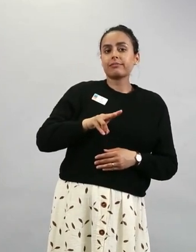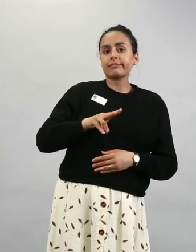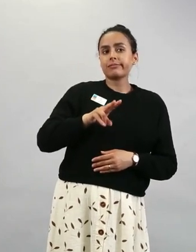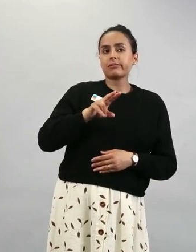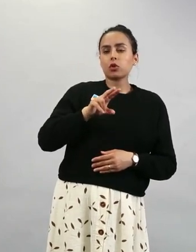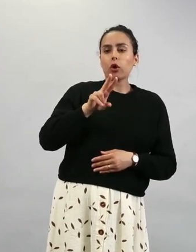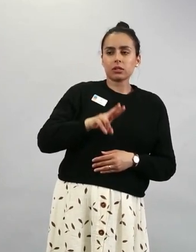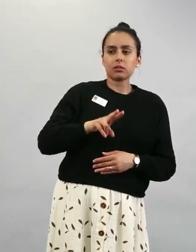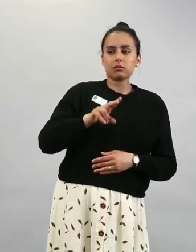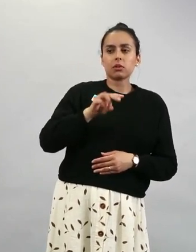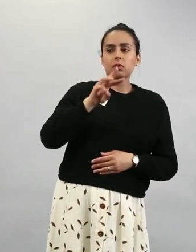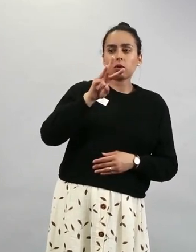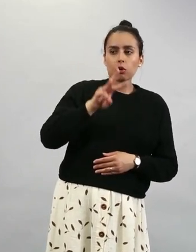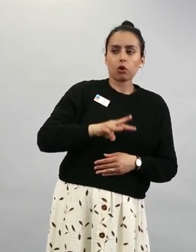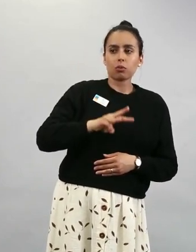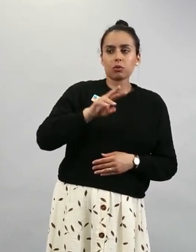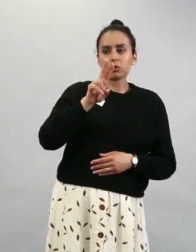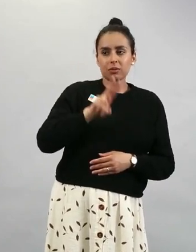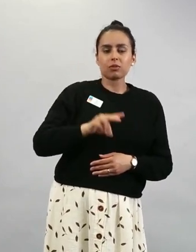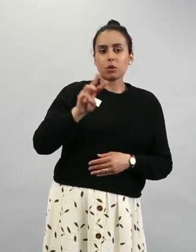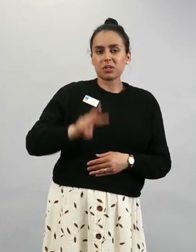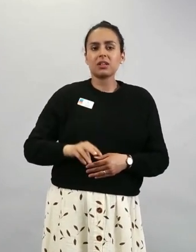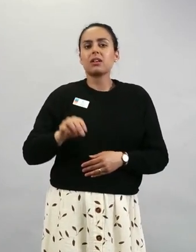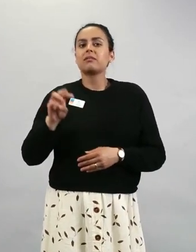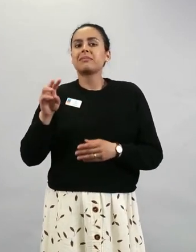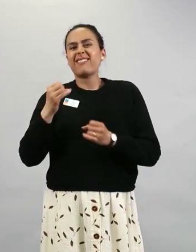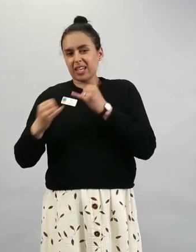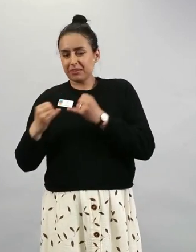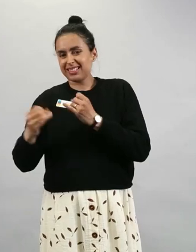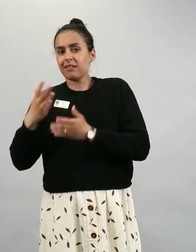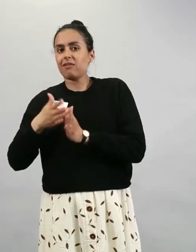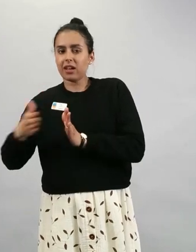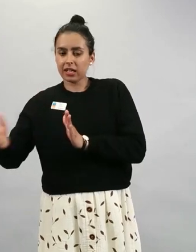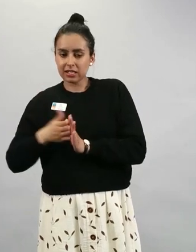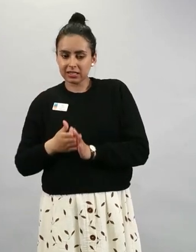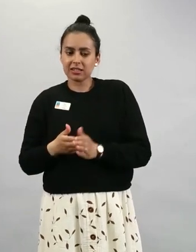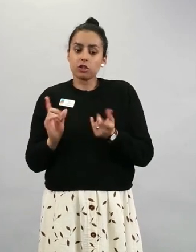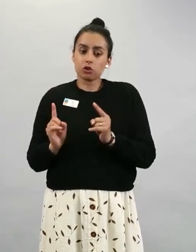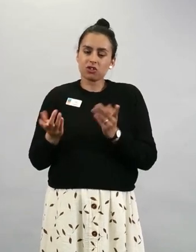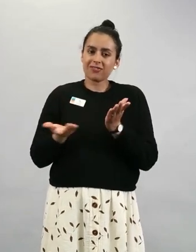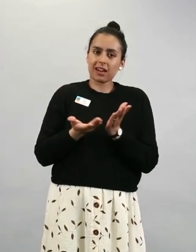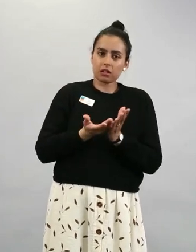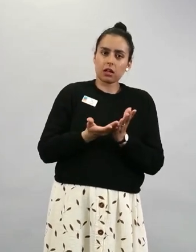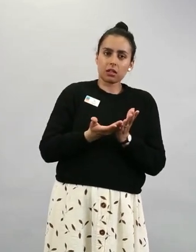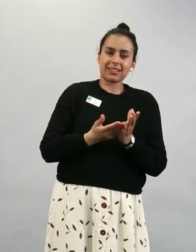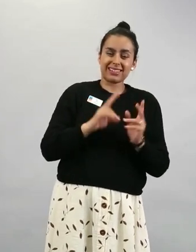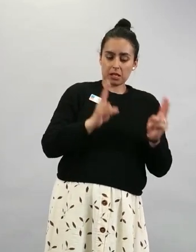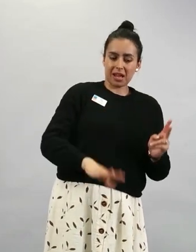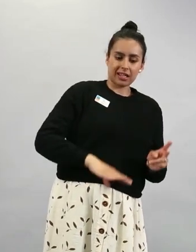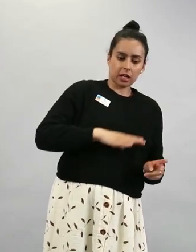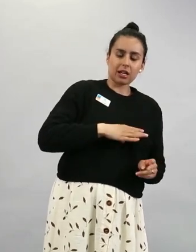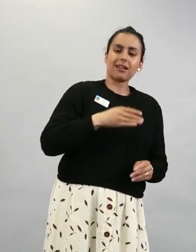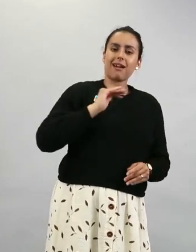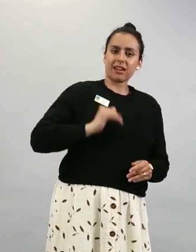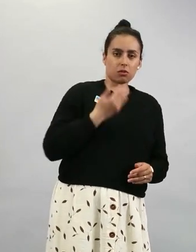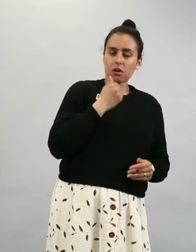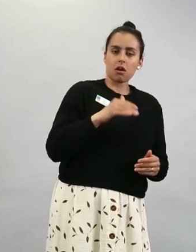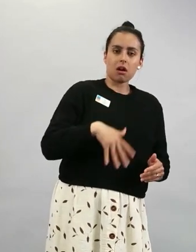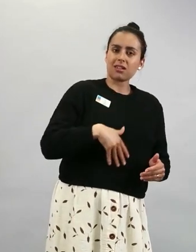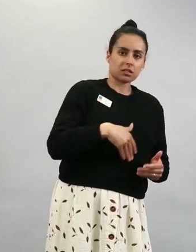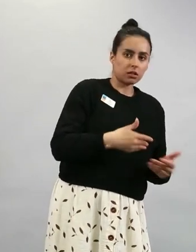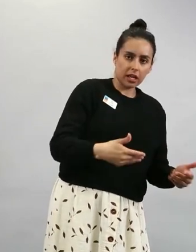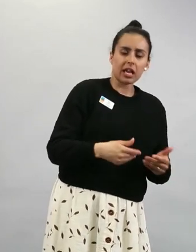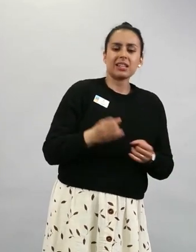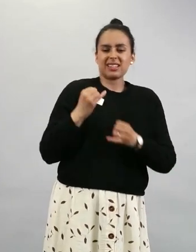verrataan raskaana olevaa naista saman ikäiseen ei-raskaana olevaan naiseen, niin siinä on jonkin verran lisääntynyt